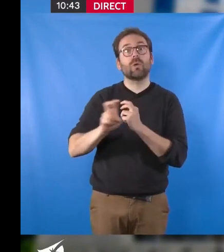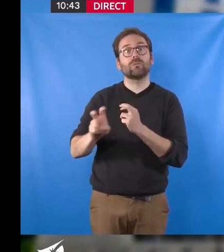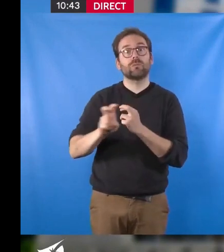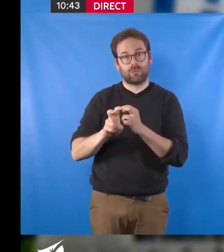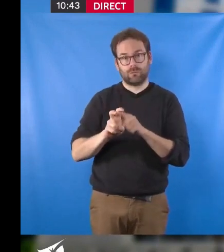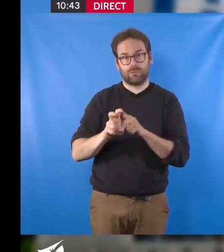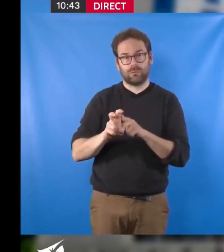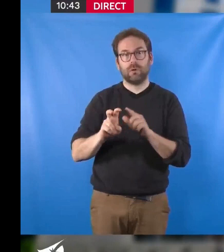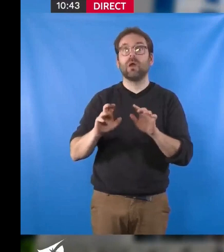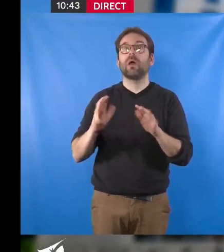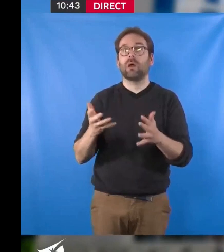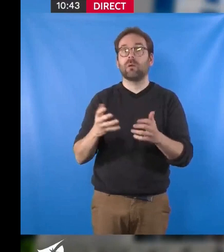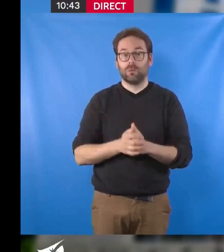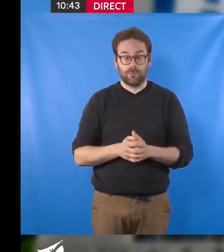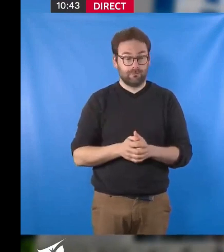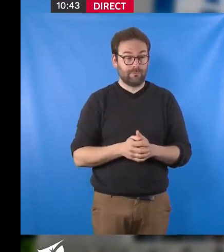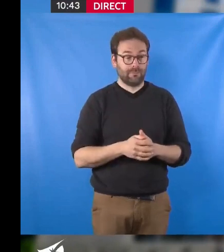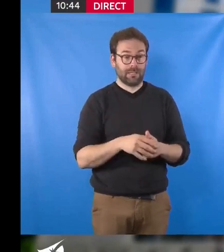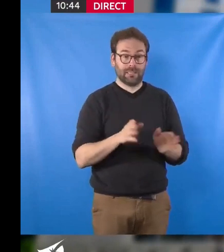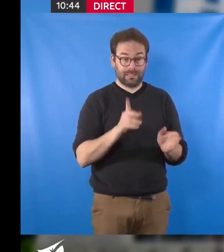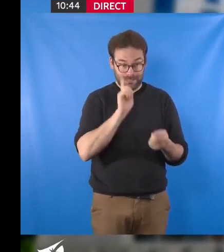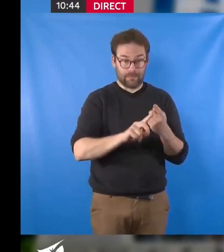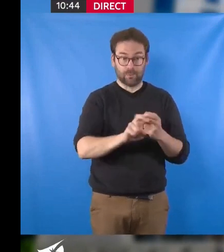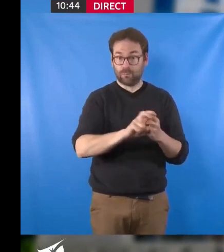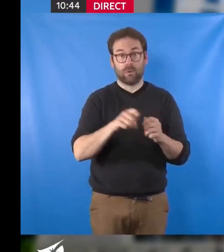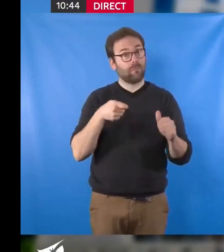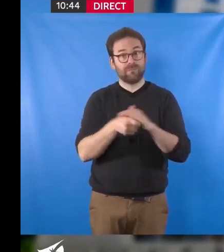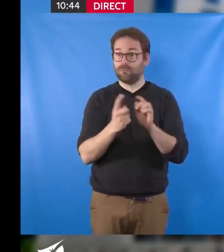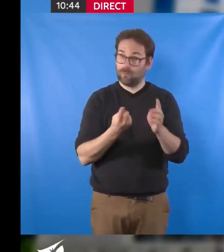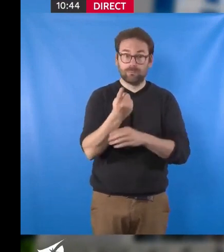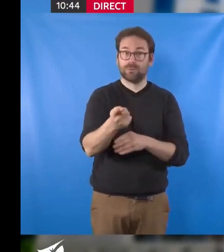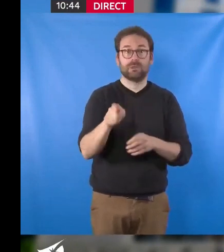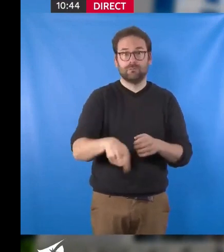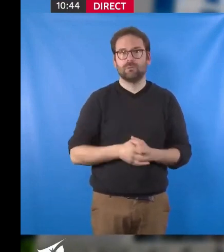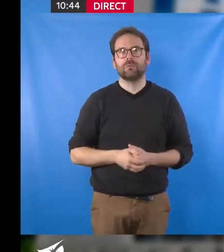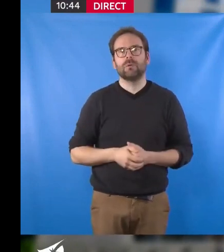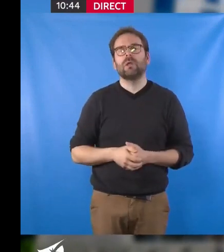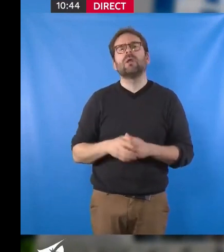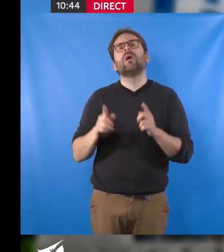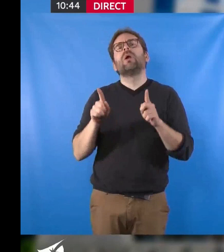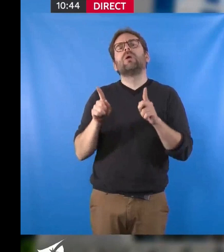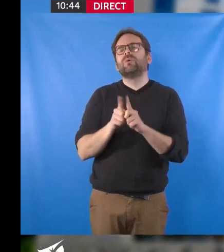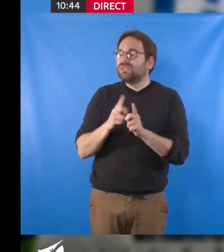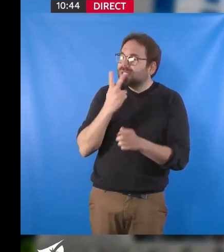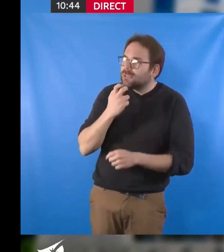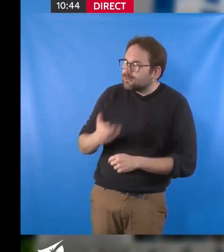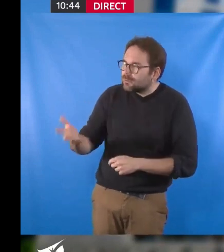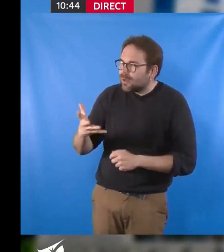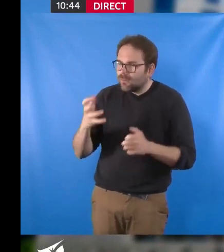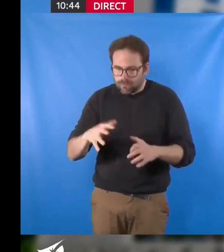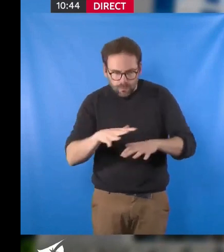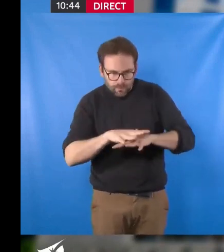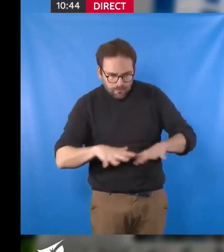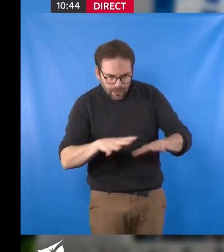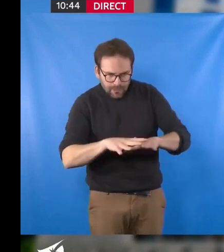financement pérenne du secteur. Nous partageons également la préoccupation de nos concitoyens qui souhaitent pour nos communes un maillage optimal